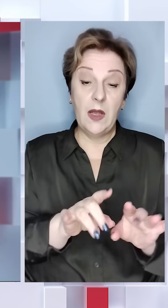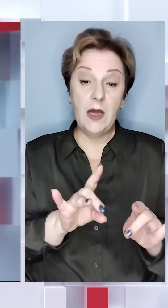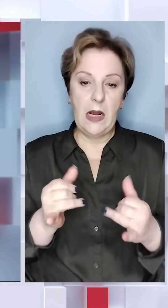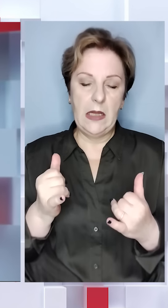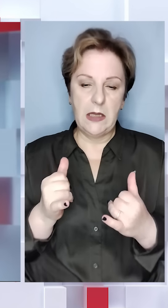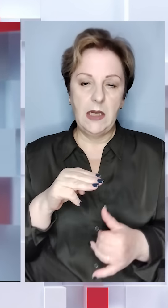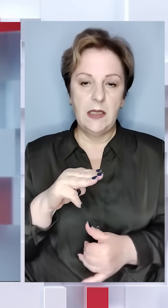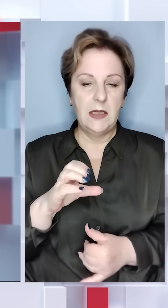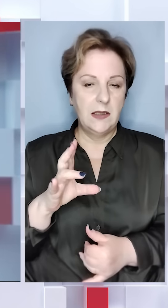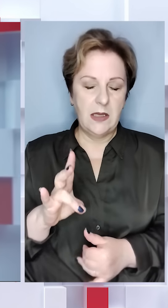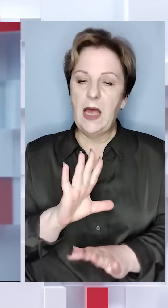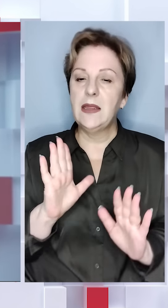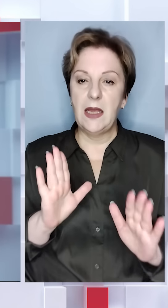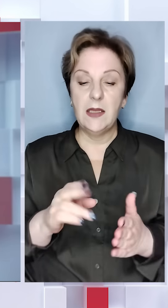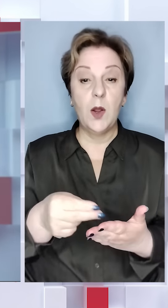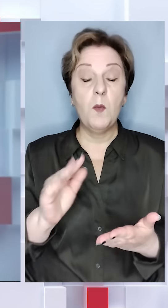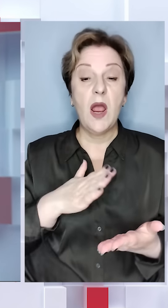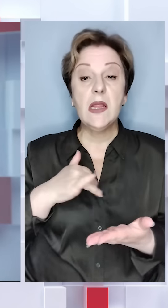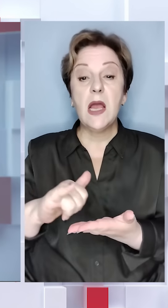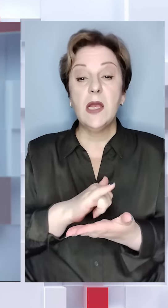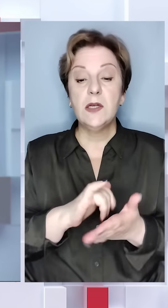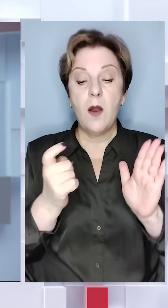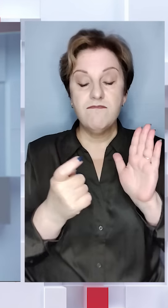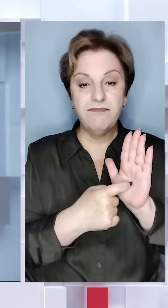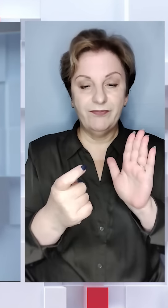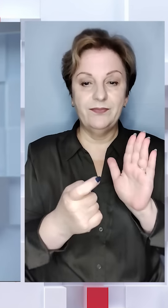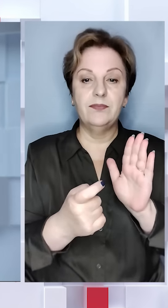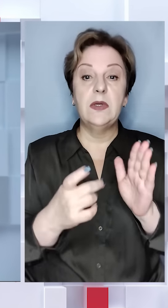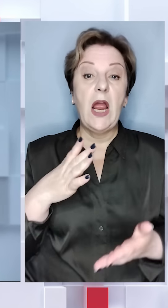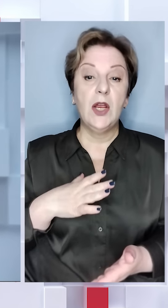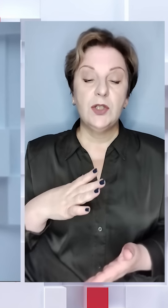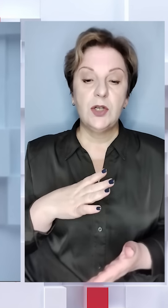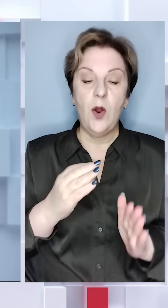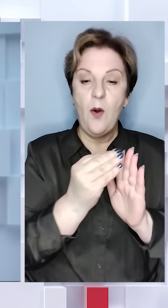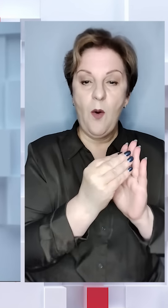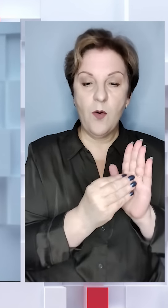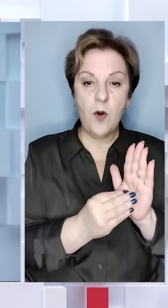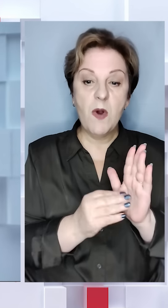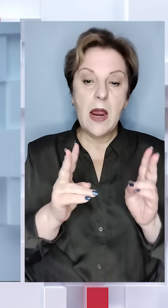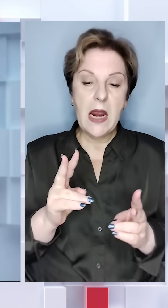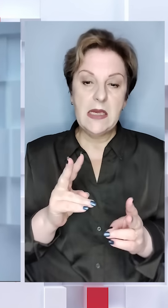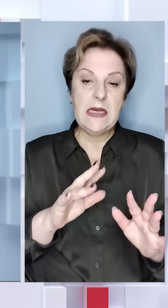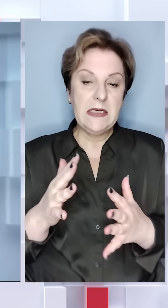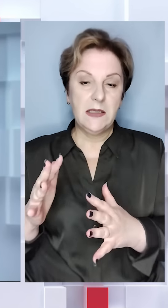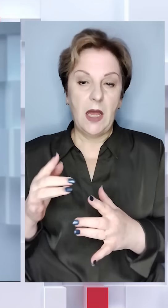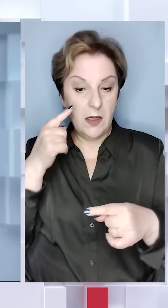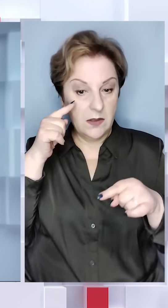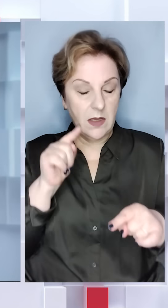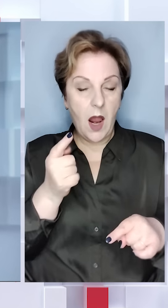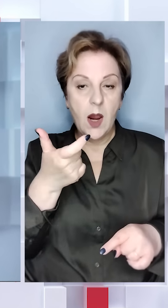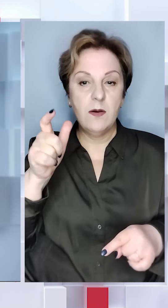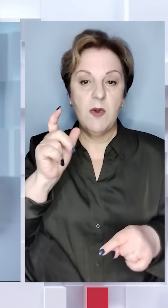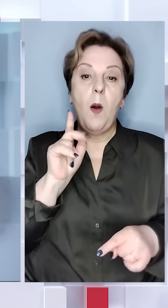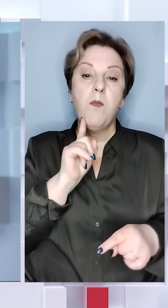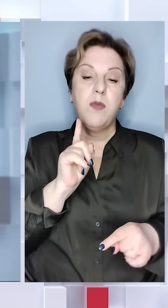розкажу нині в ТСН, але не тільки. Підпишіться на наш Ютуб, поставте дзвіночок, також чекаю коментарів, які історії зацікавили не більше. Ну а